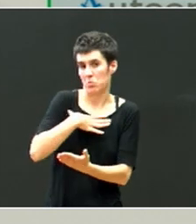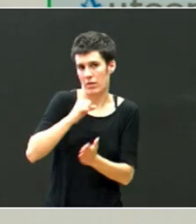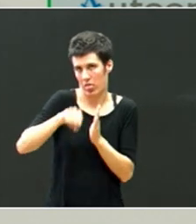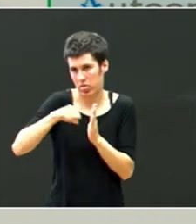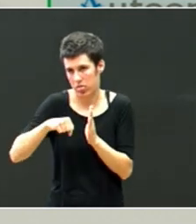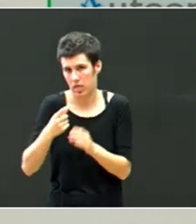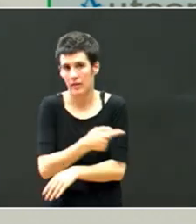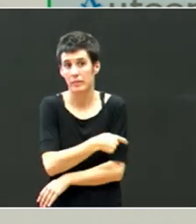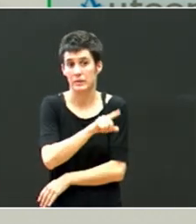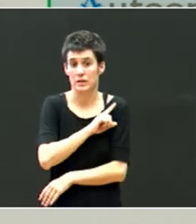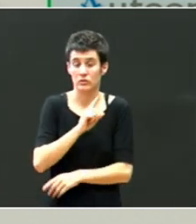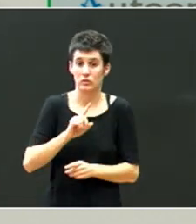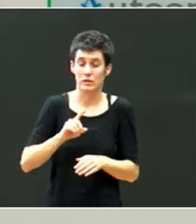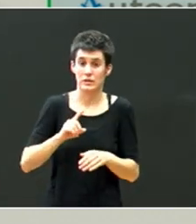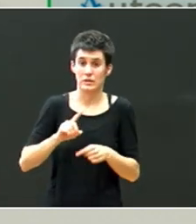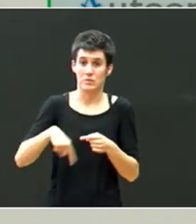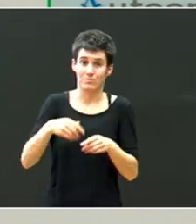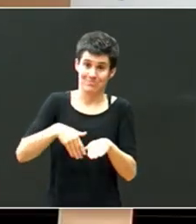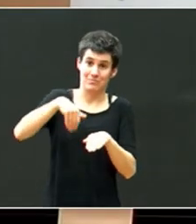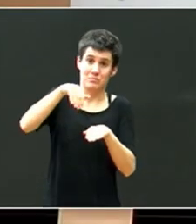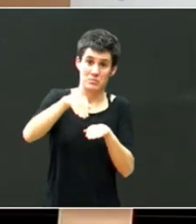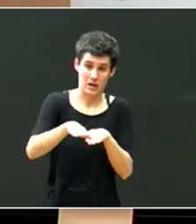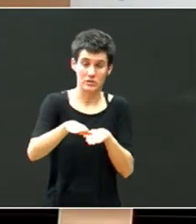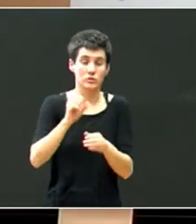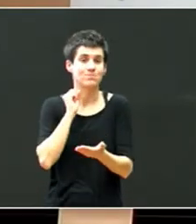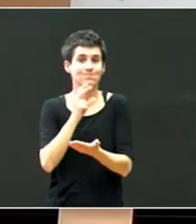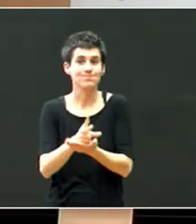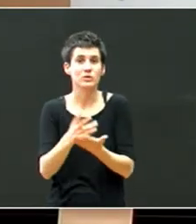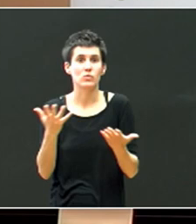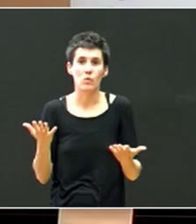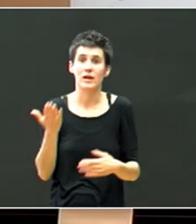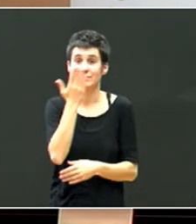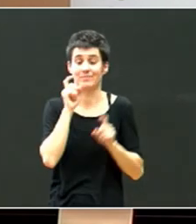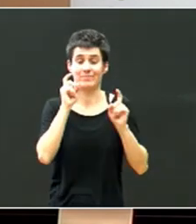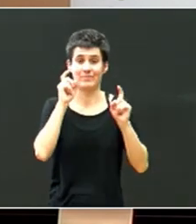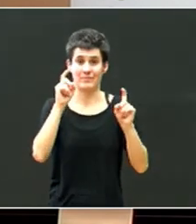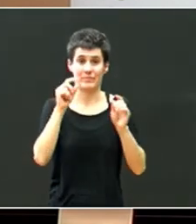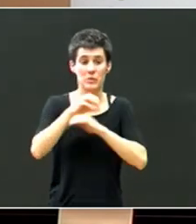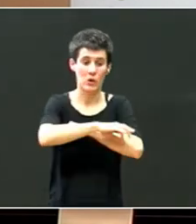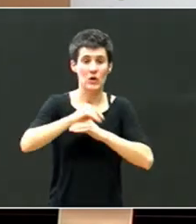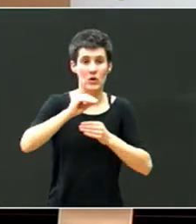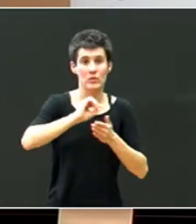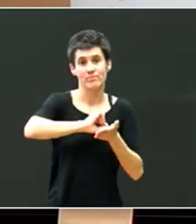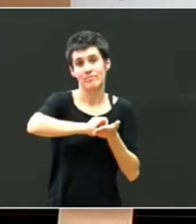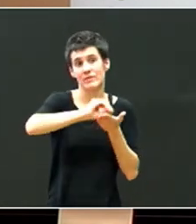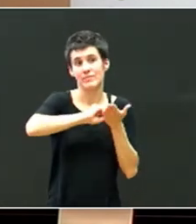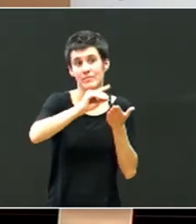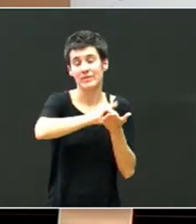urrengoko erronka gu betzatzen dugu, ikaskuntzaren diseinu unibertsala izango dela, nahi badosue horretaz,